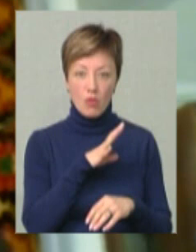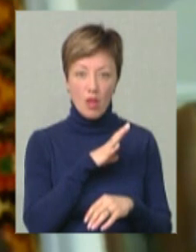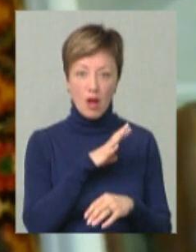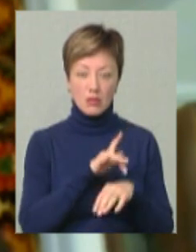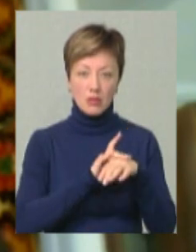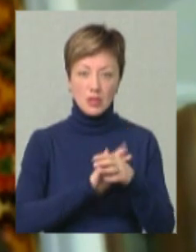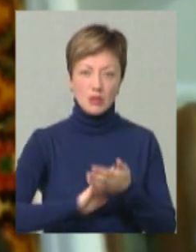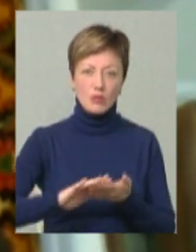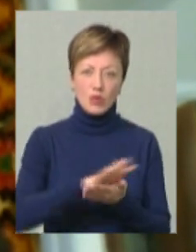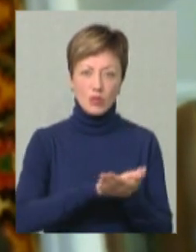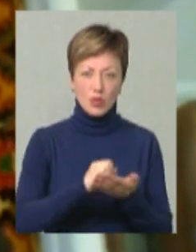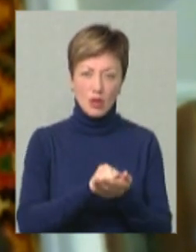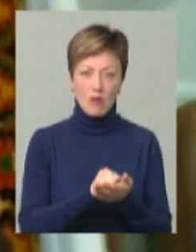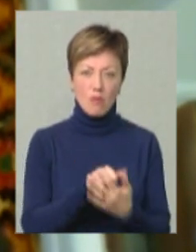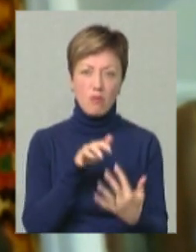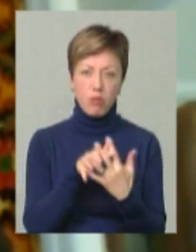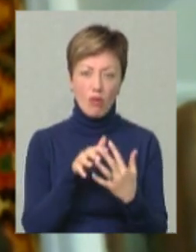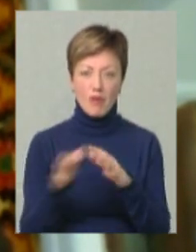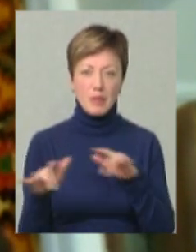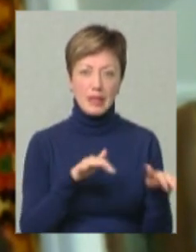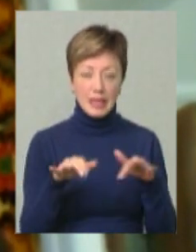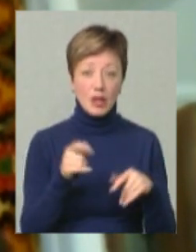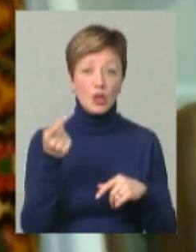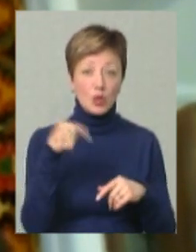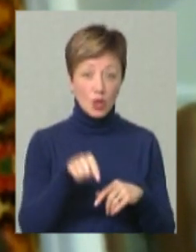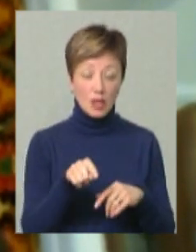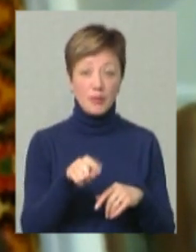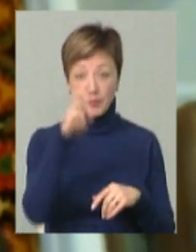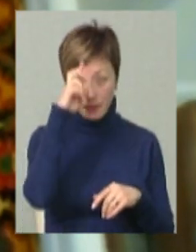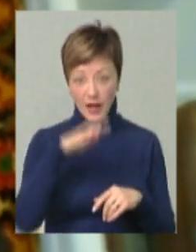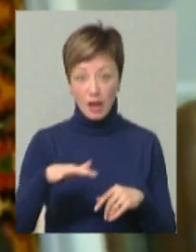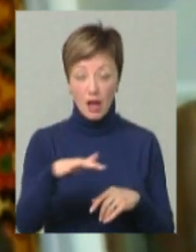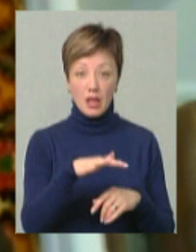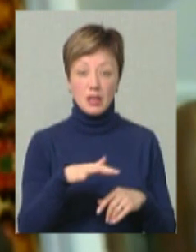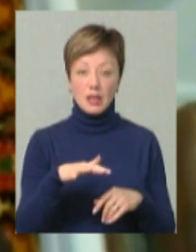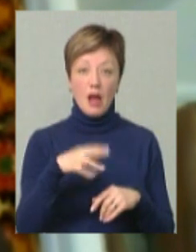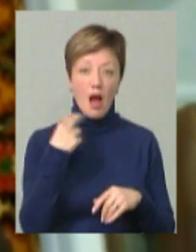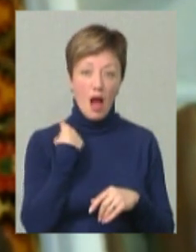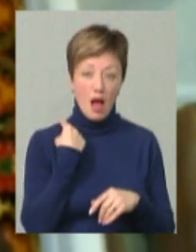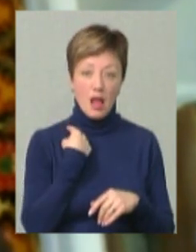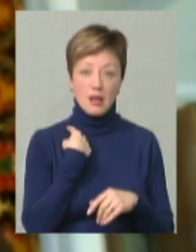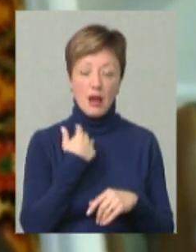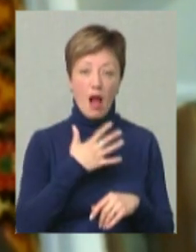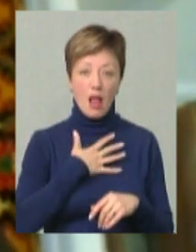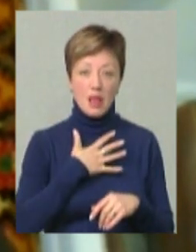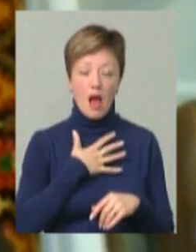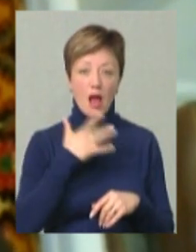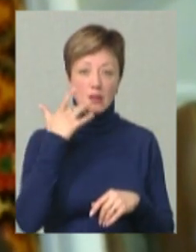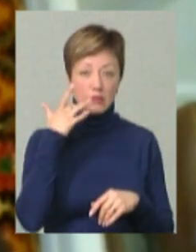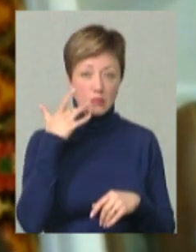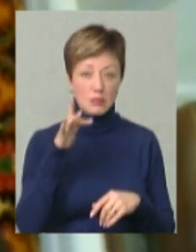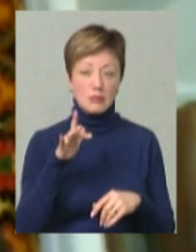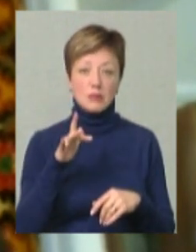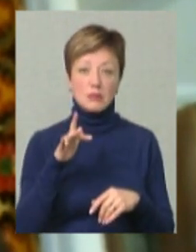сплюндрована бойовими діями. І тоді в країнах Англії, Канаді, Сполучених